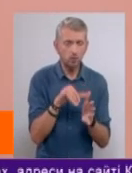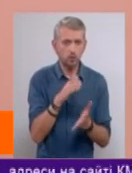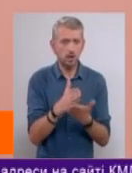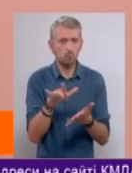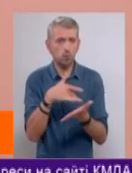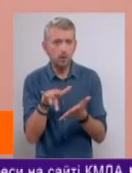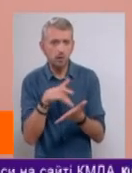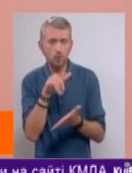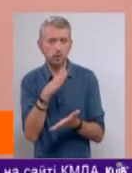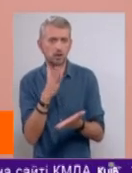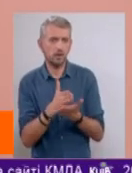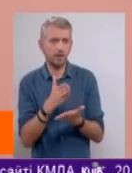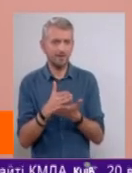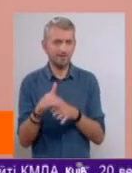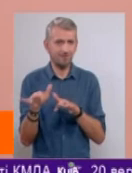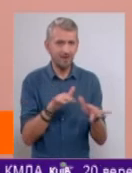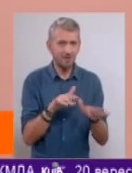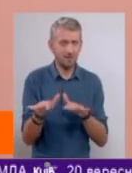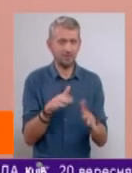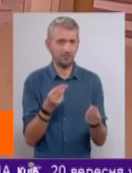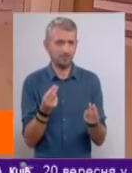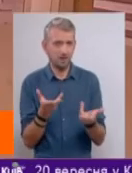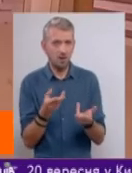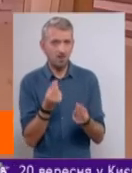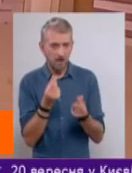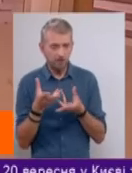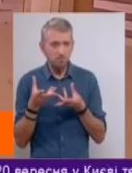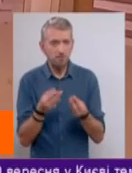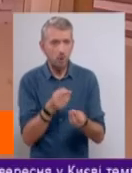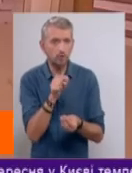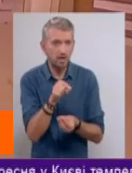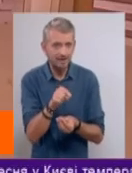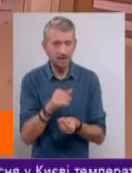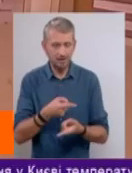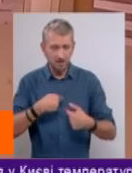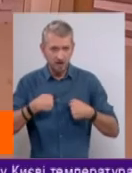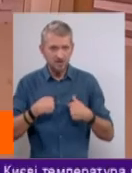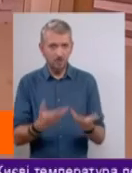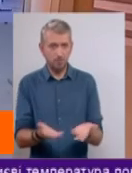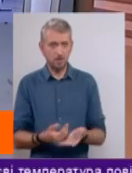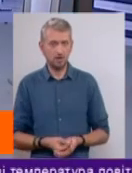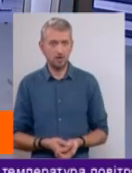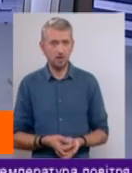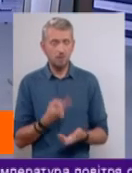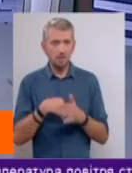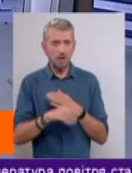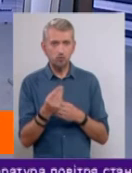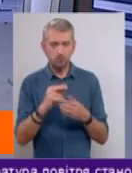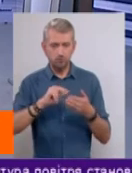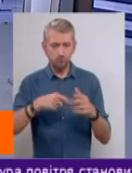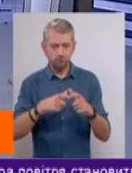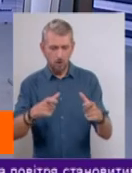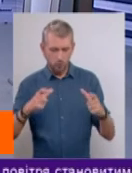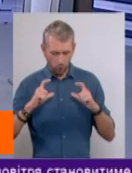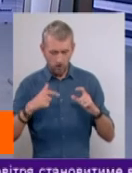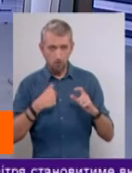бухгалтерія, них є, собственно, операционна деятельність. Ведь тарифи же повлиять на них і на нас с вами. Потому що платежки, які ми с